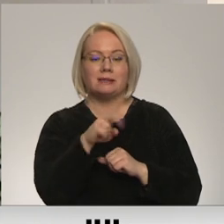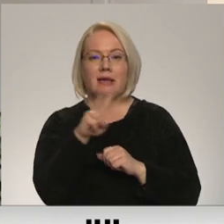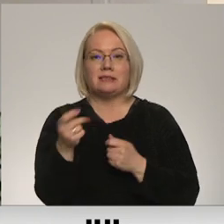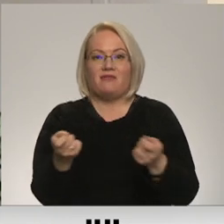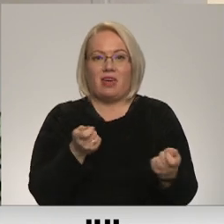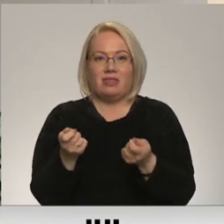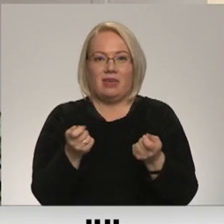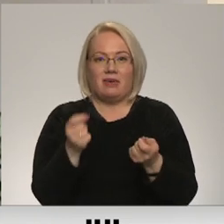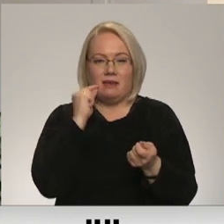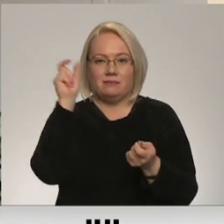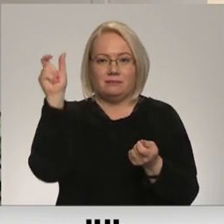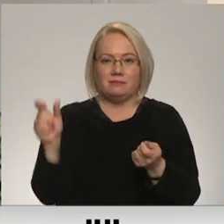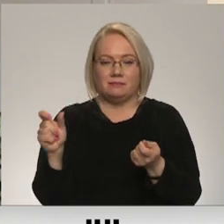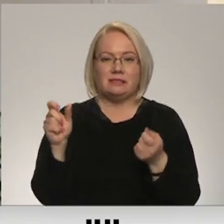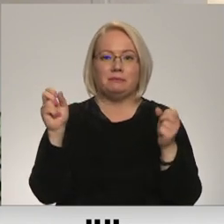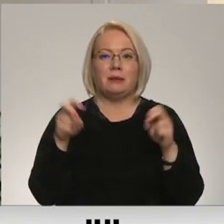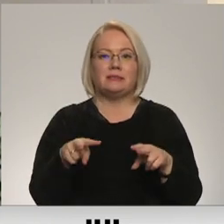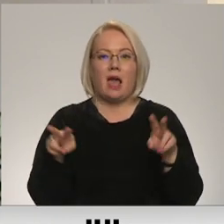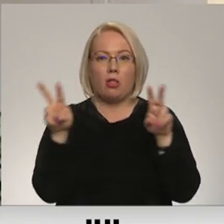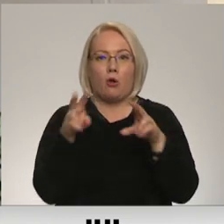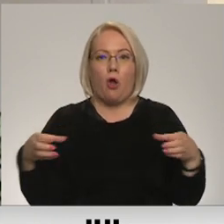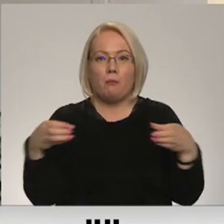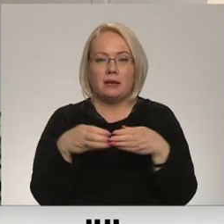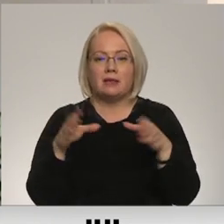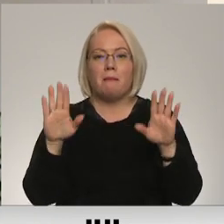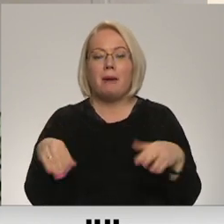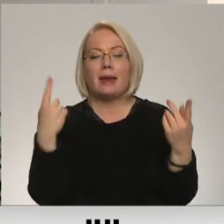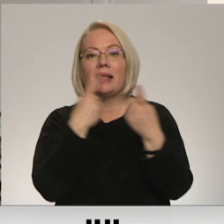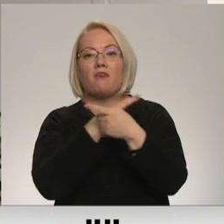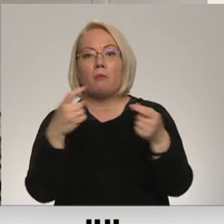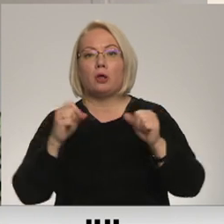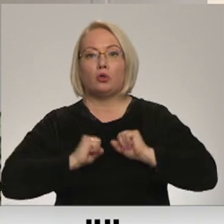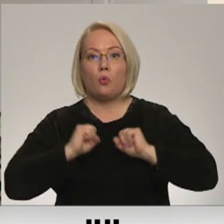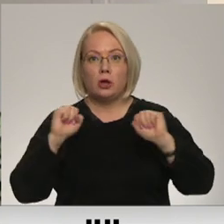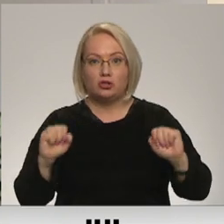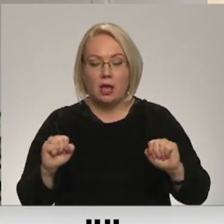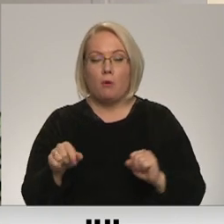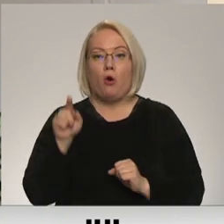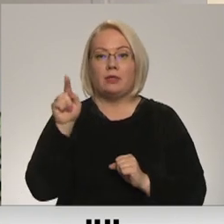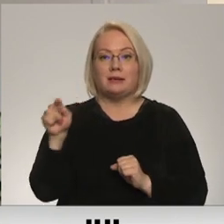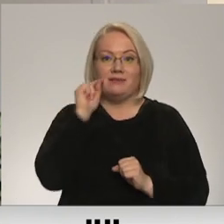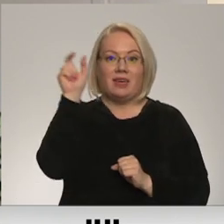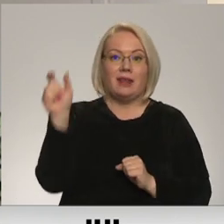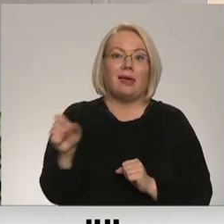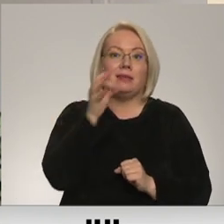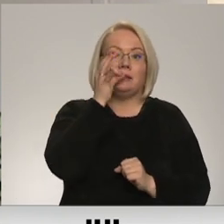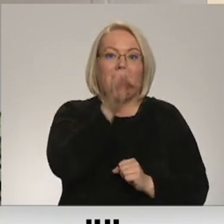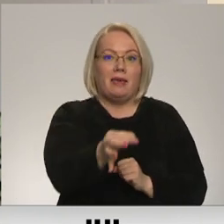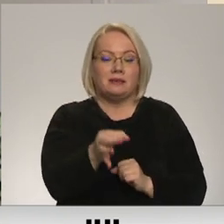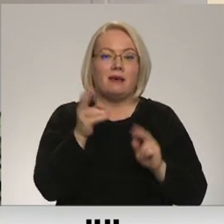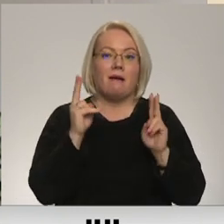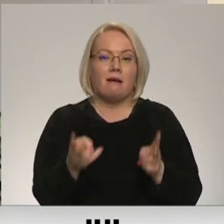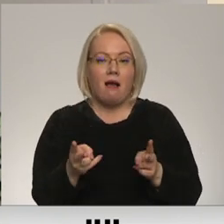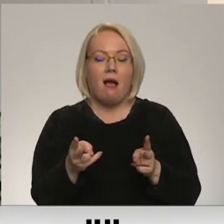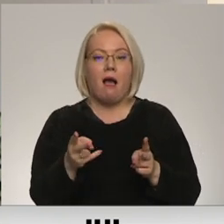speciālu komisiju par informācijas drošību. Viņš skaidri pateica un ir